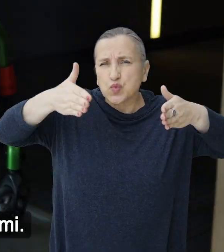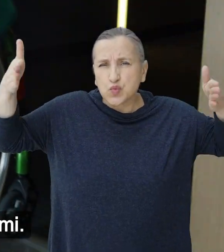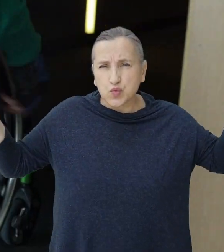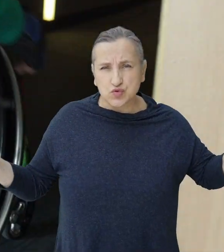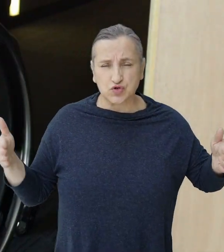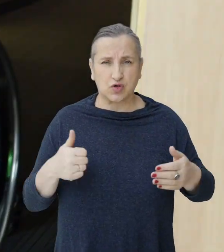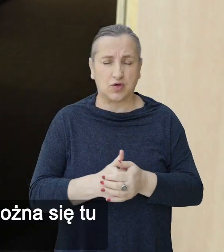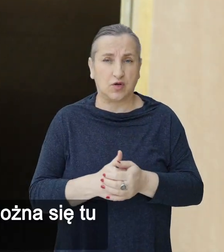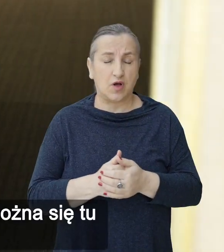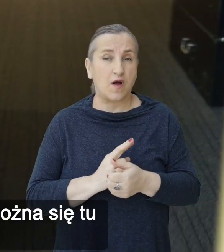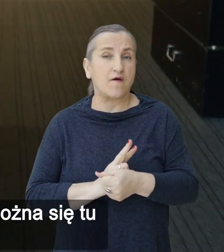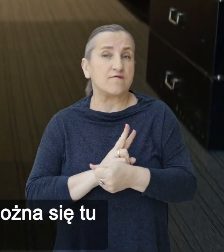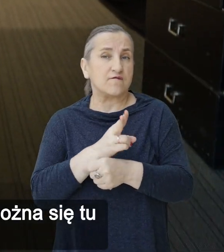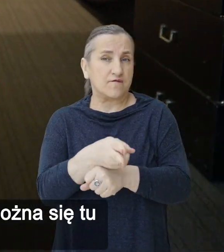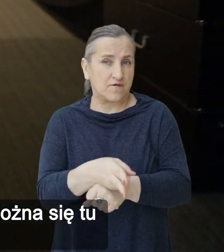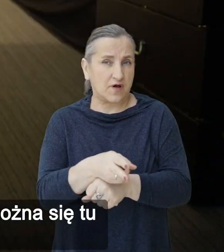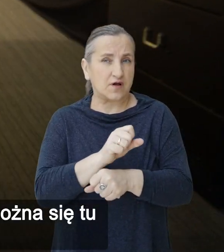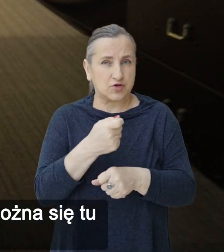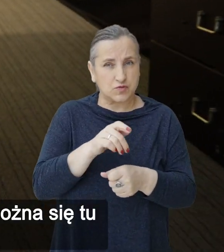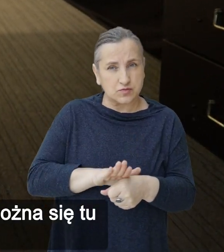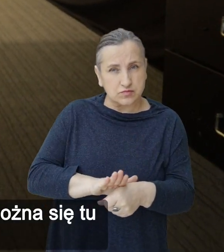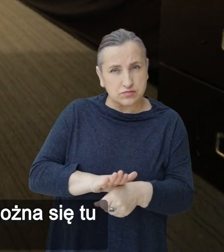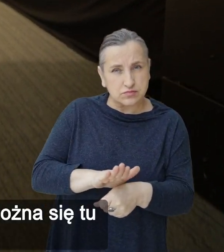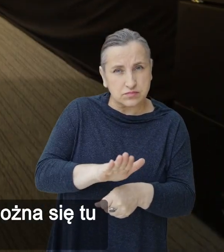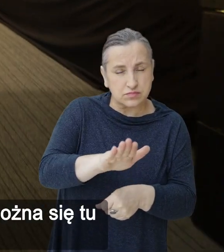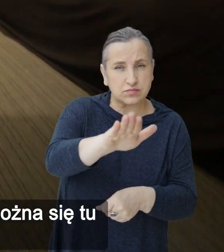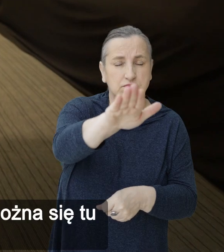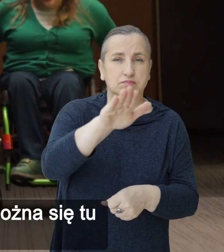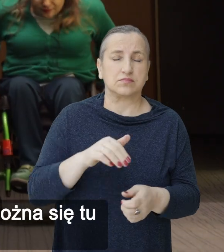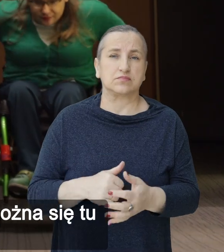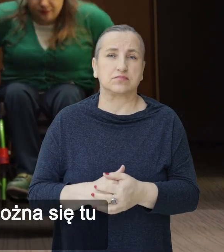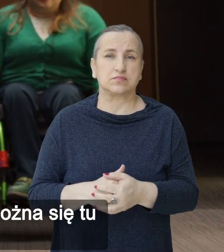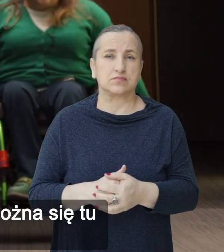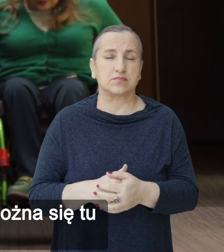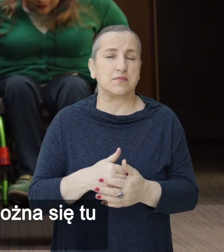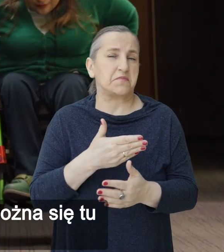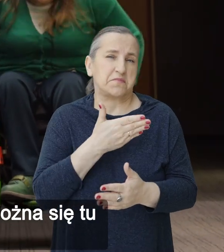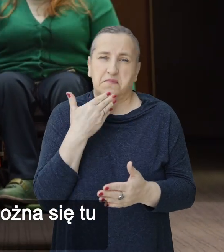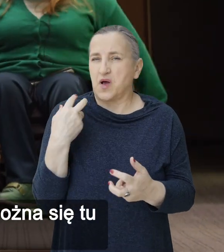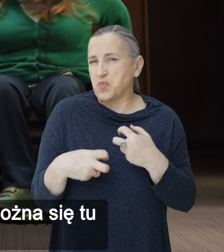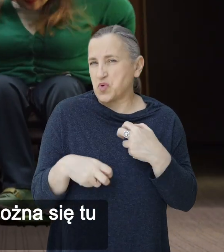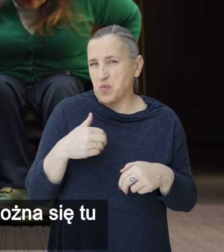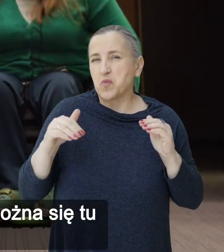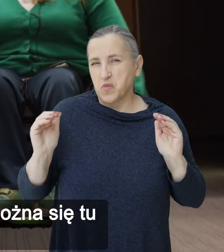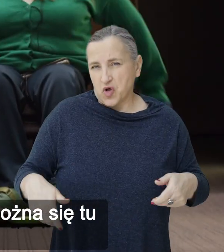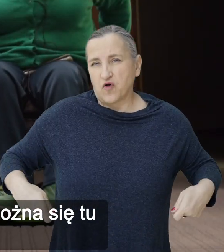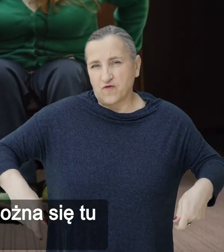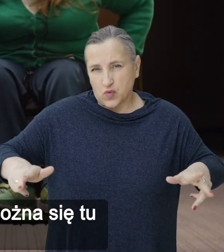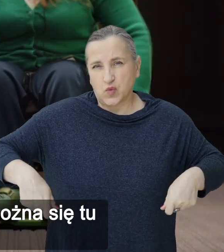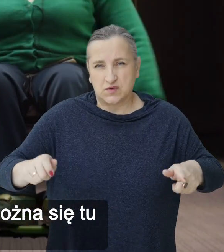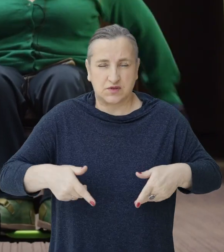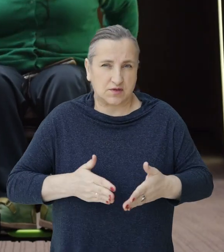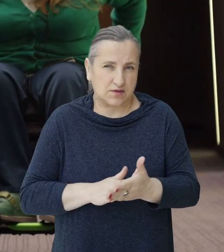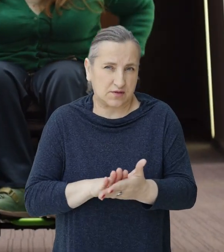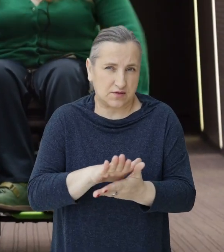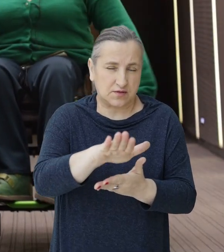Wejście jest z podjazdem i bez problemu można się tu poruszać,